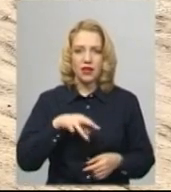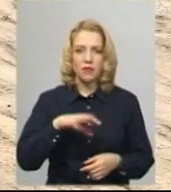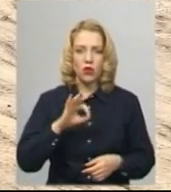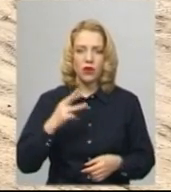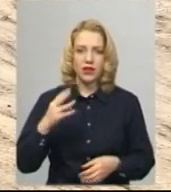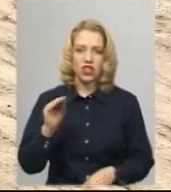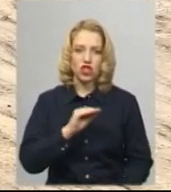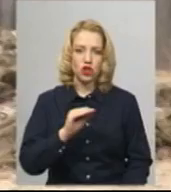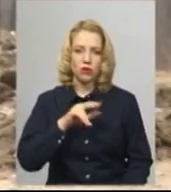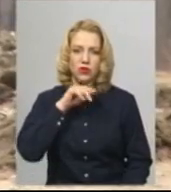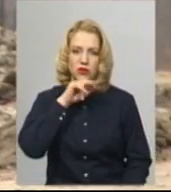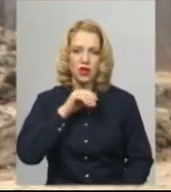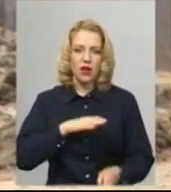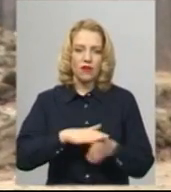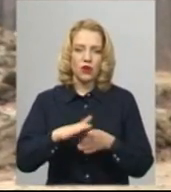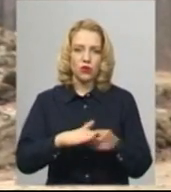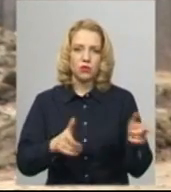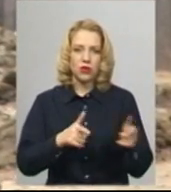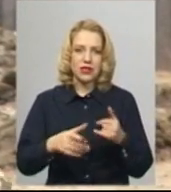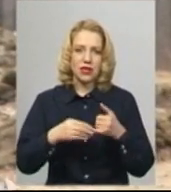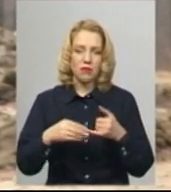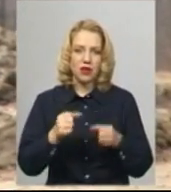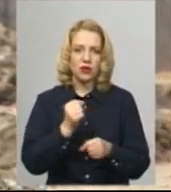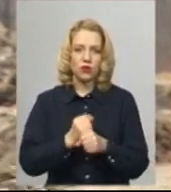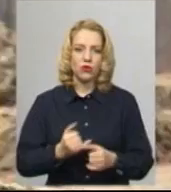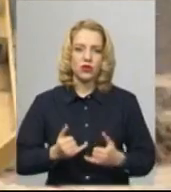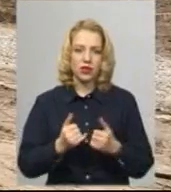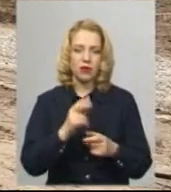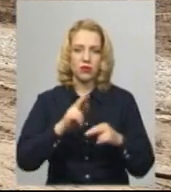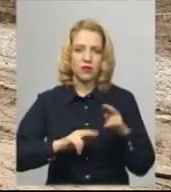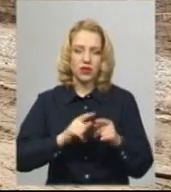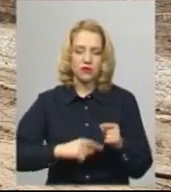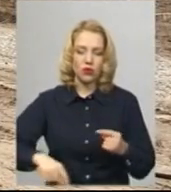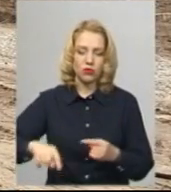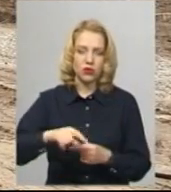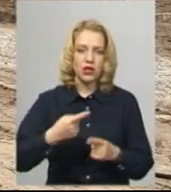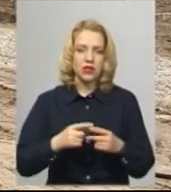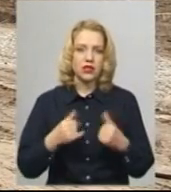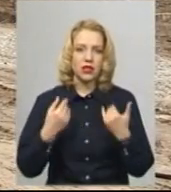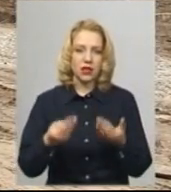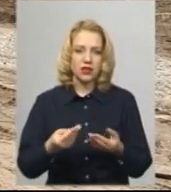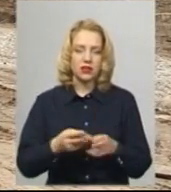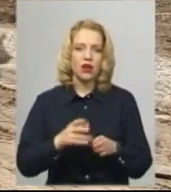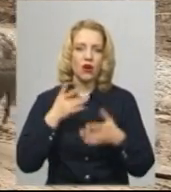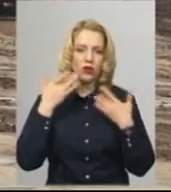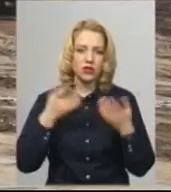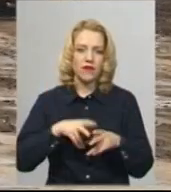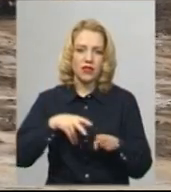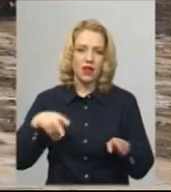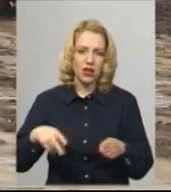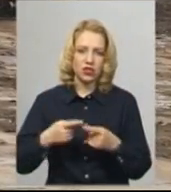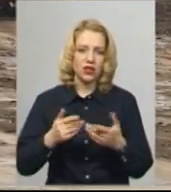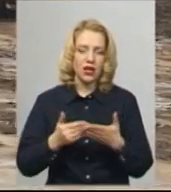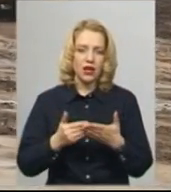Житомир-Чернівці виконують підготовчі земельні роботи для будівництва об'їзної дороги. Вона дасть можливість розвантажити центр міста Донаївці від транзитного